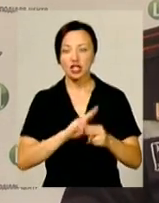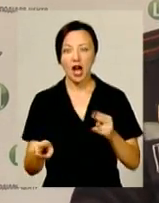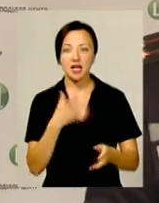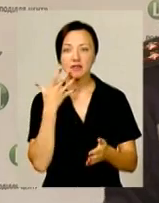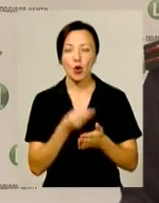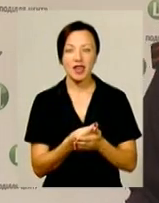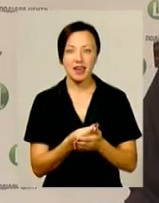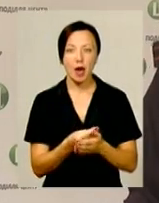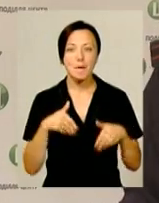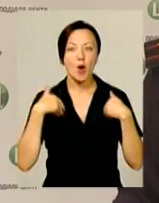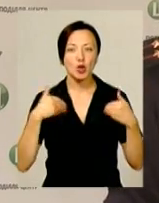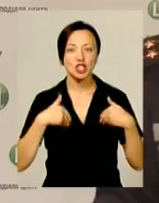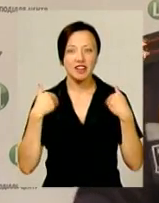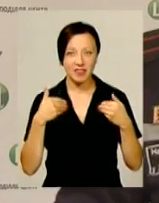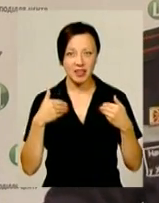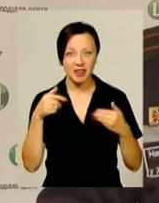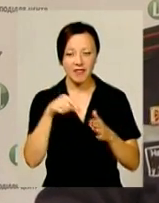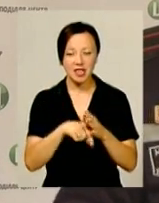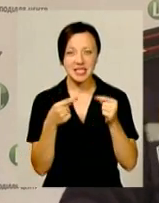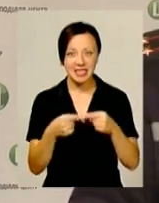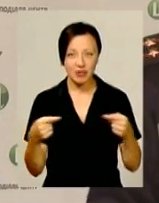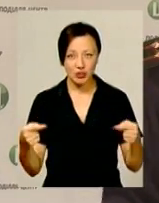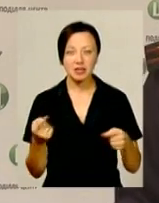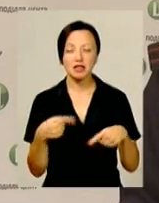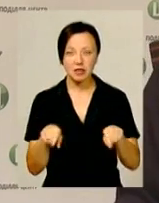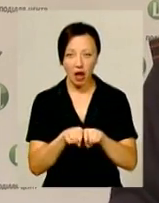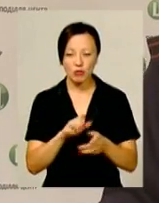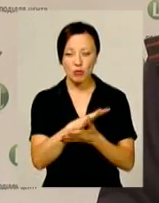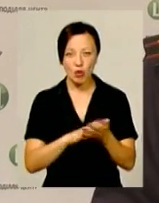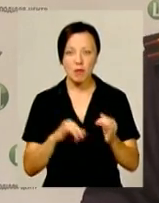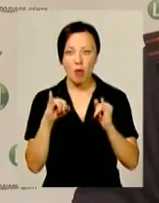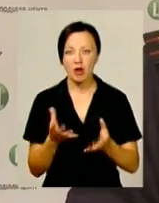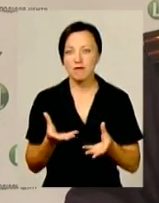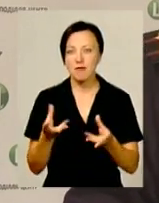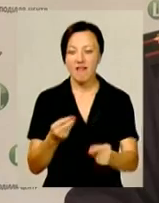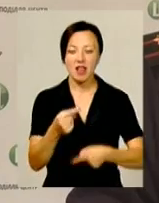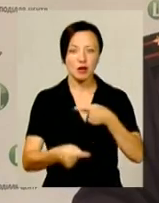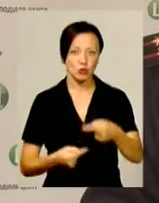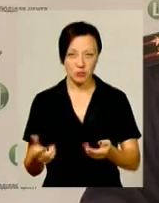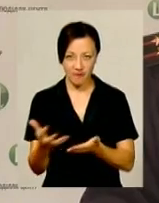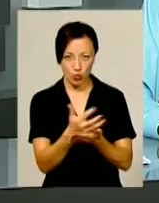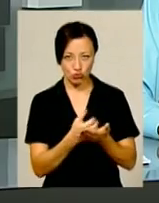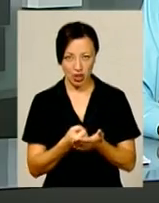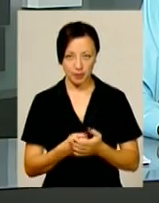властивості, свої поживні речовини, яке також потім впливає на урожайність наступного року.